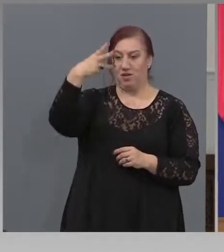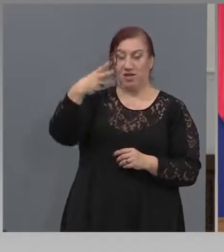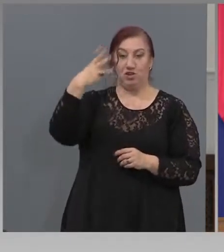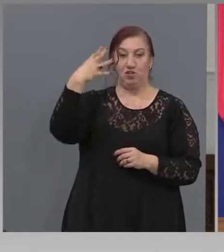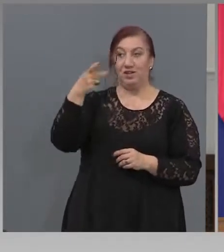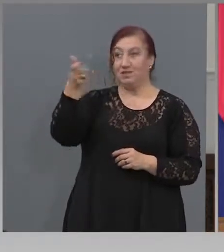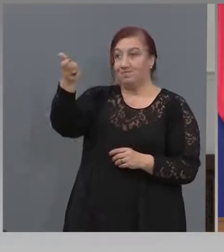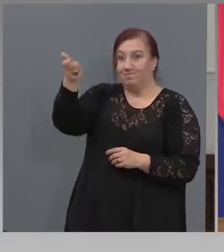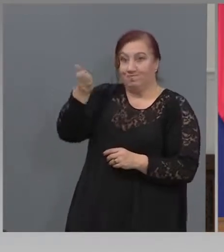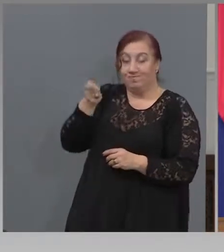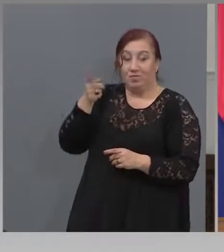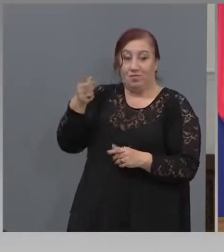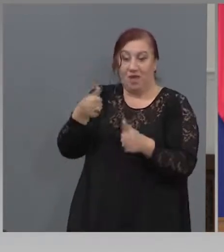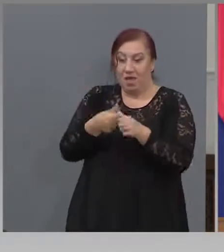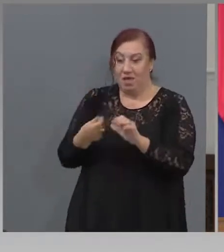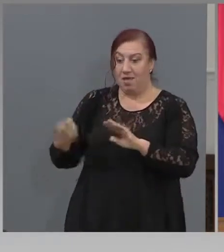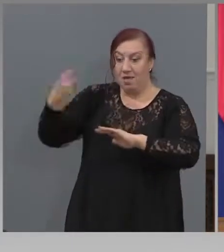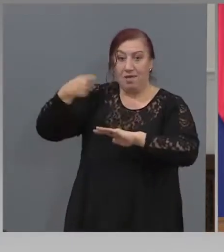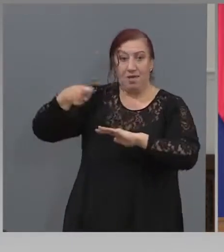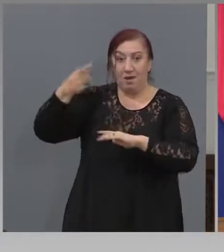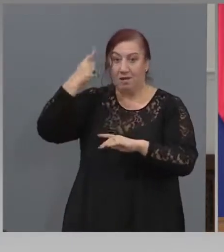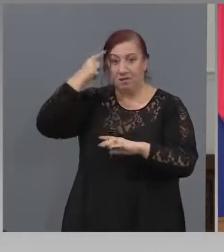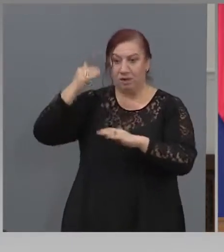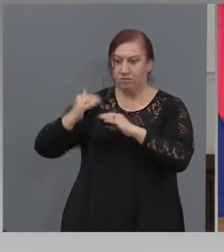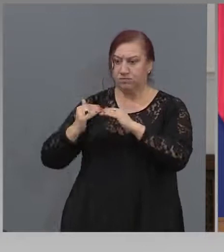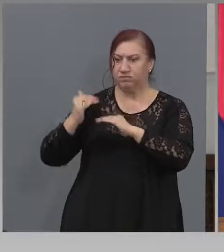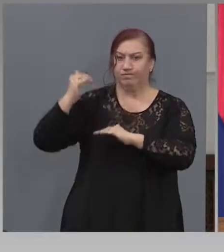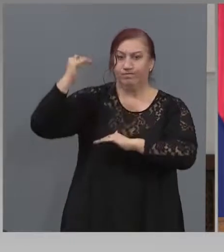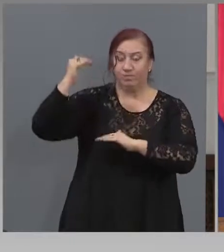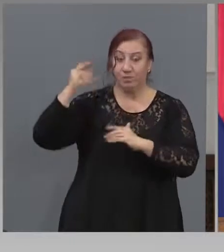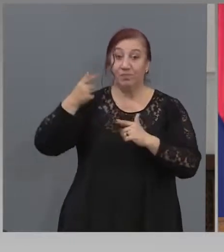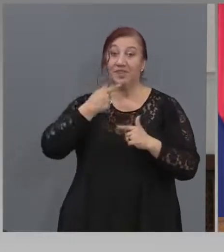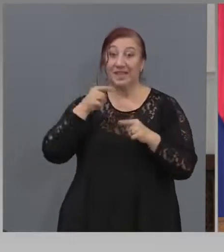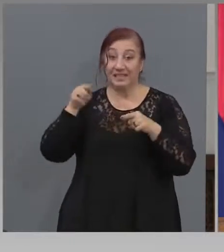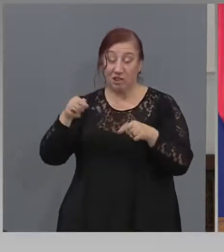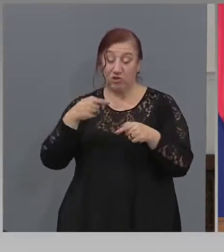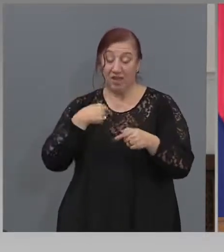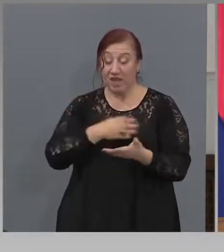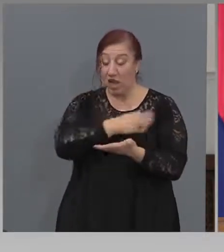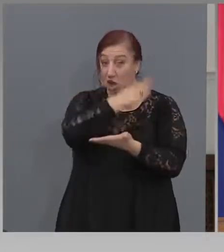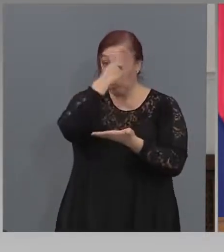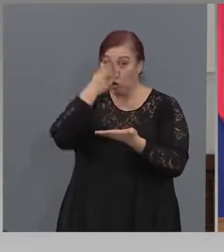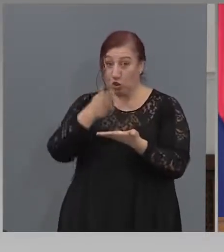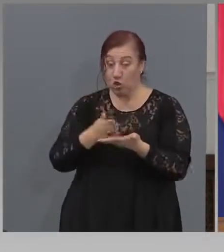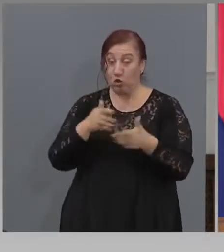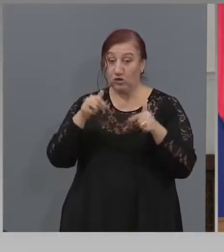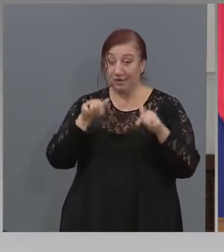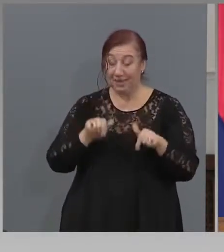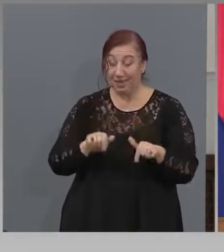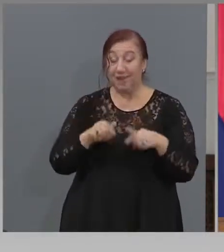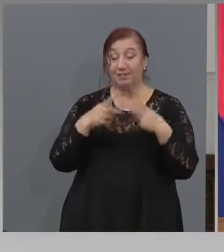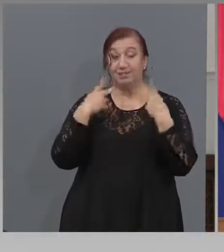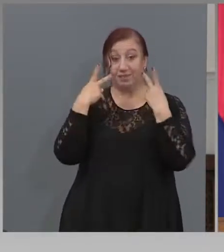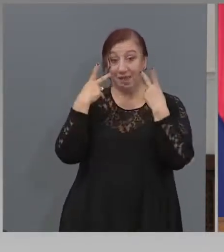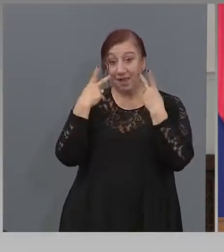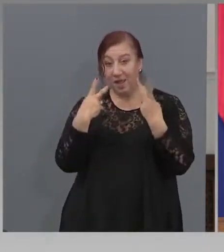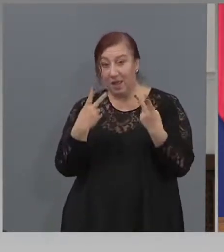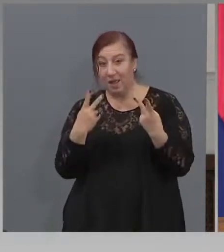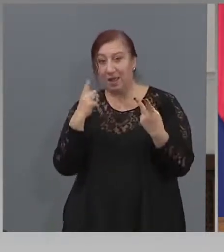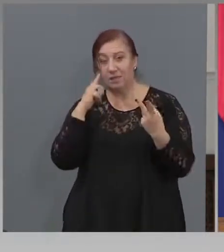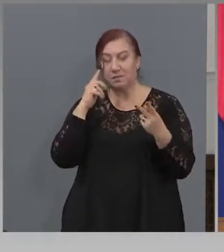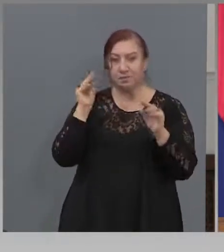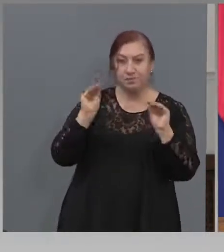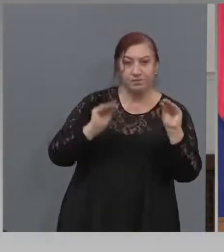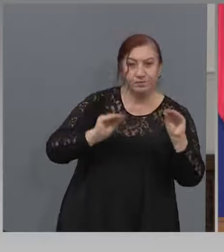И лихвите там са, знаете какви. Затова ние до този момент гледаме, не режеме